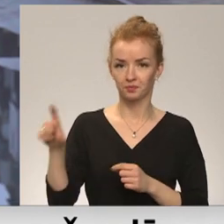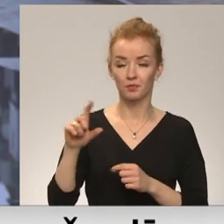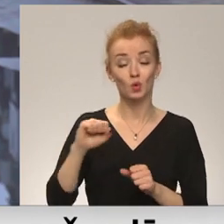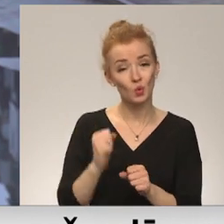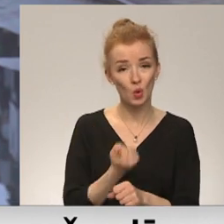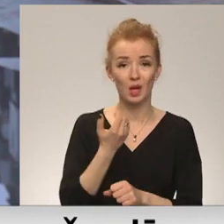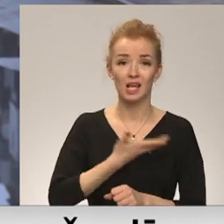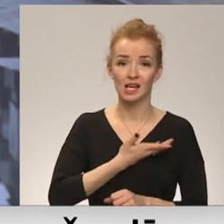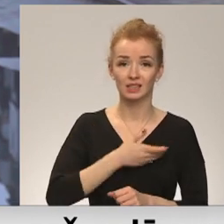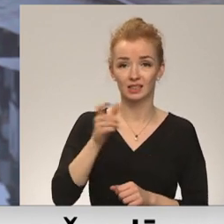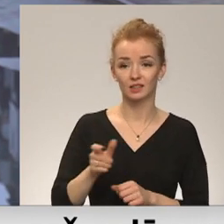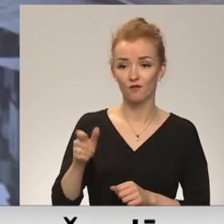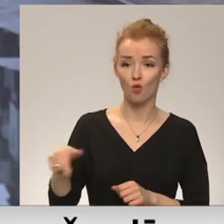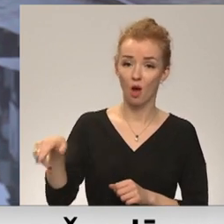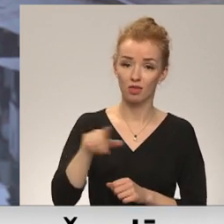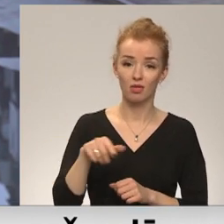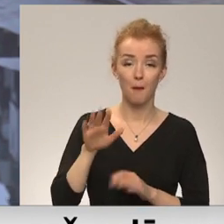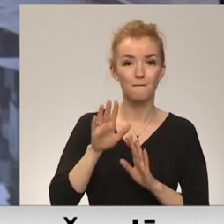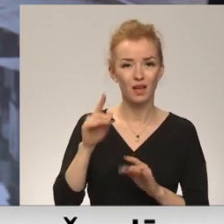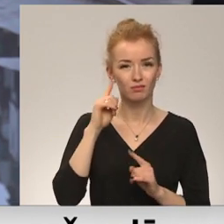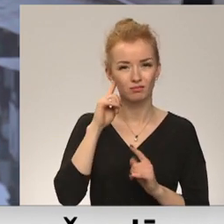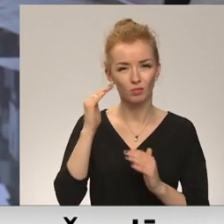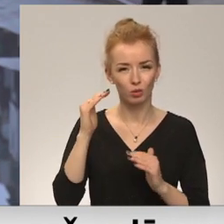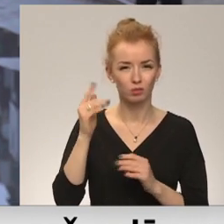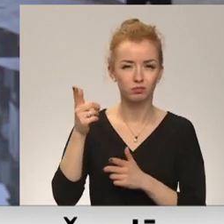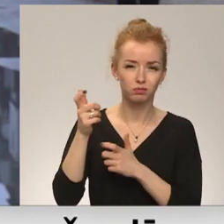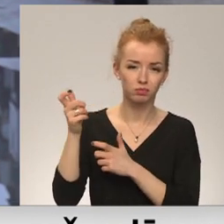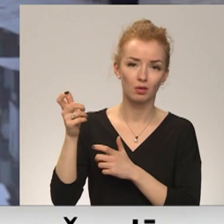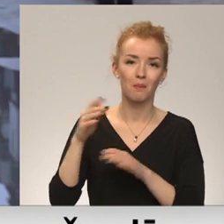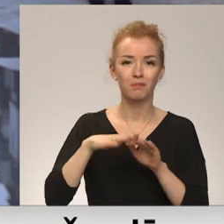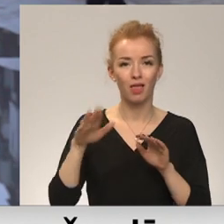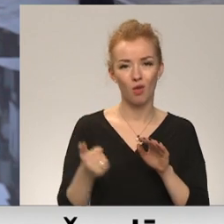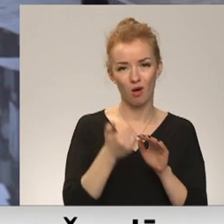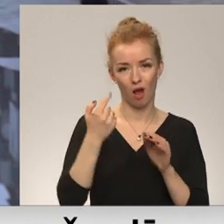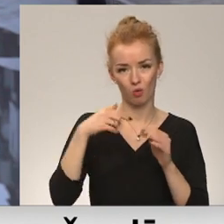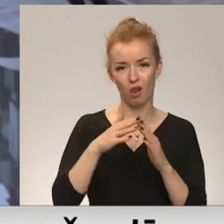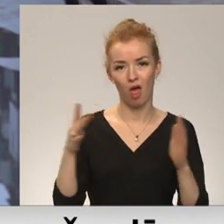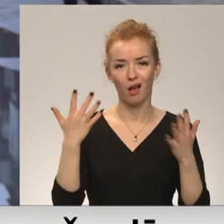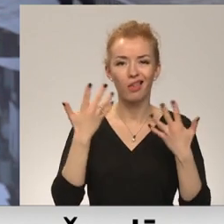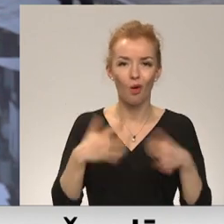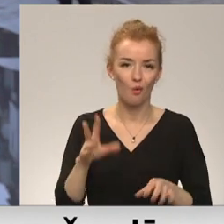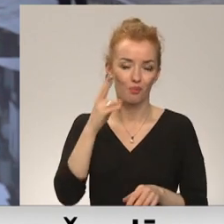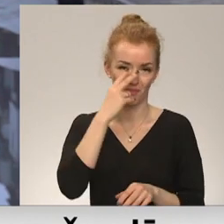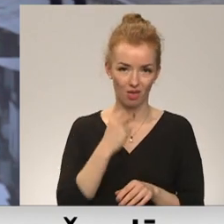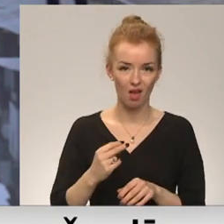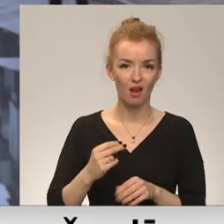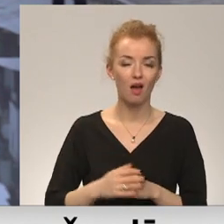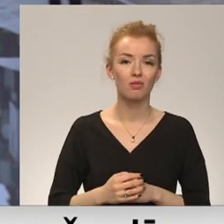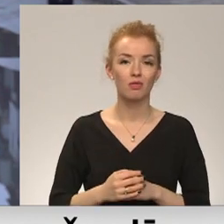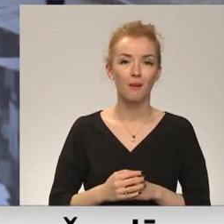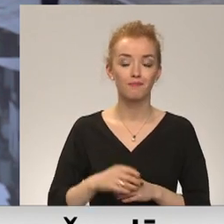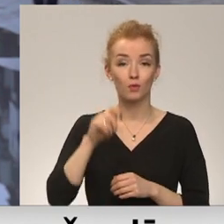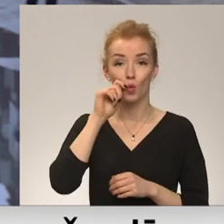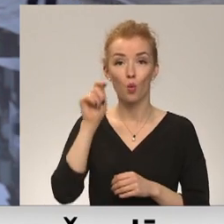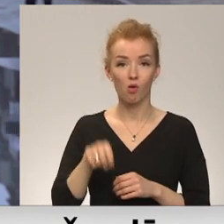iedzīvotāji šeit pie šīm skaņām, pie šīm artilērijas dunoņām pēdējos gados ir pieraduši. Ukraiņas